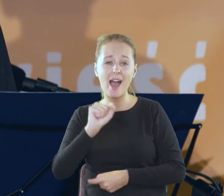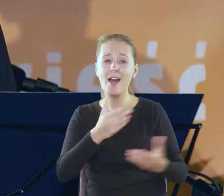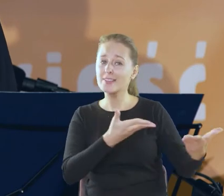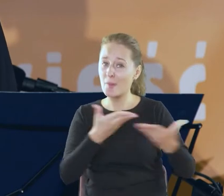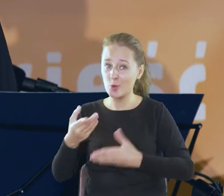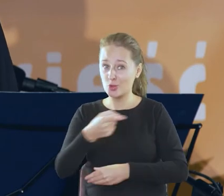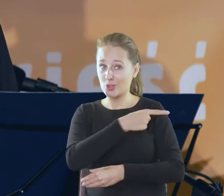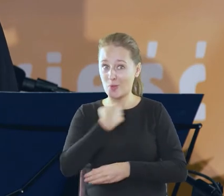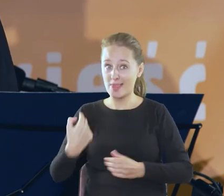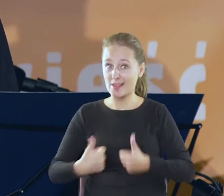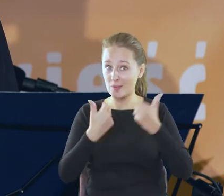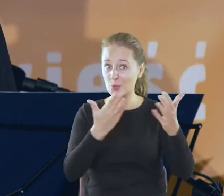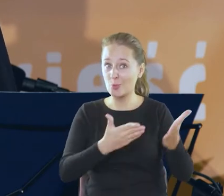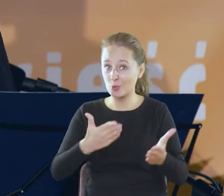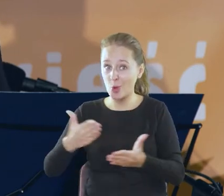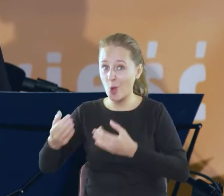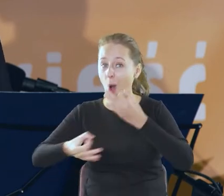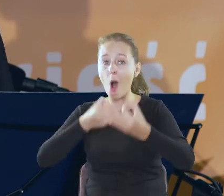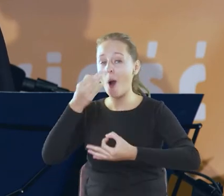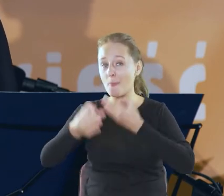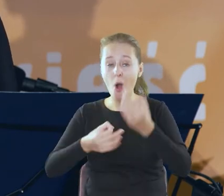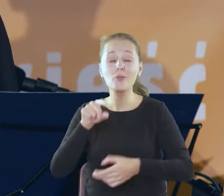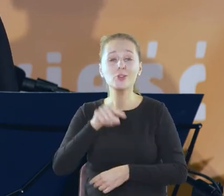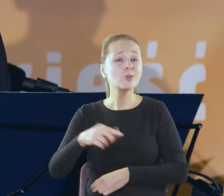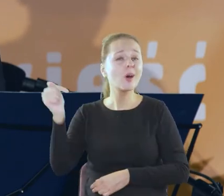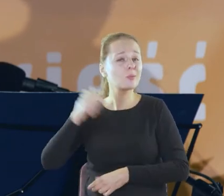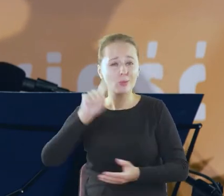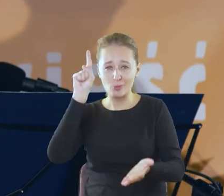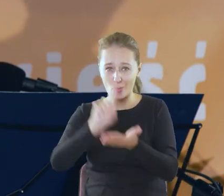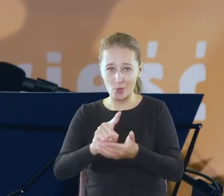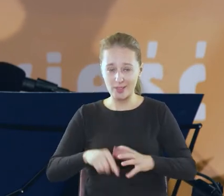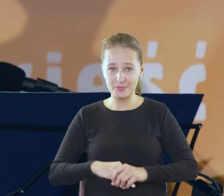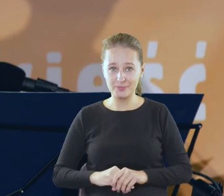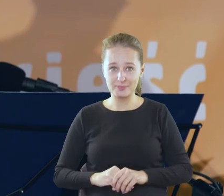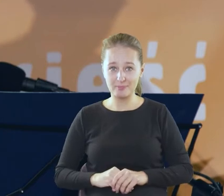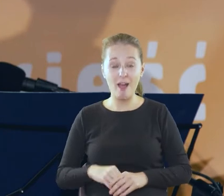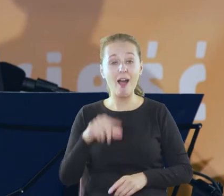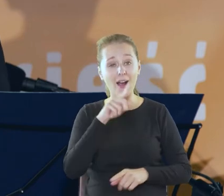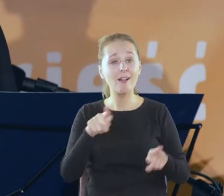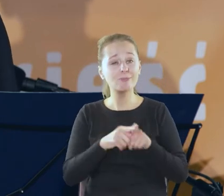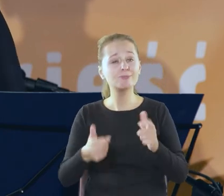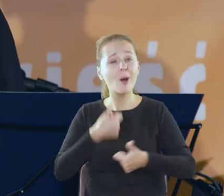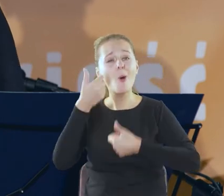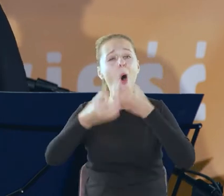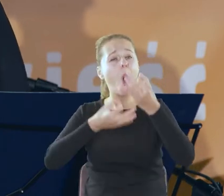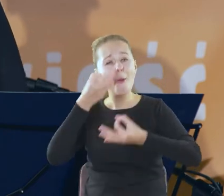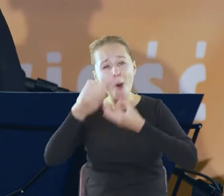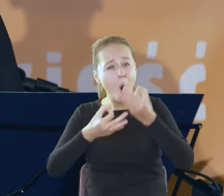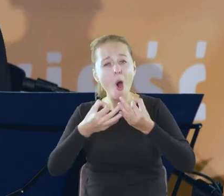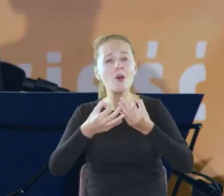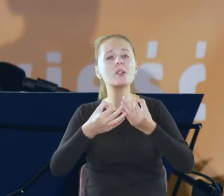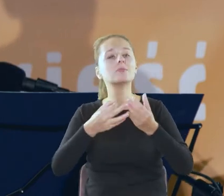przygotowania opowieści o tym że to się musi powieść ale jednak żeby to było też opowieści jako gatunku